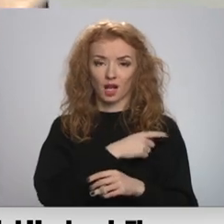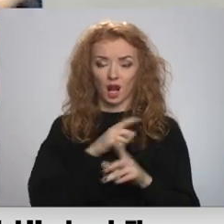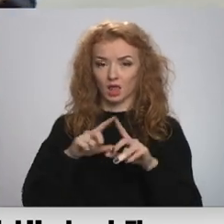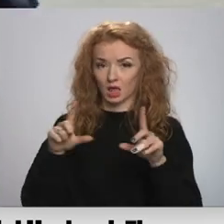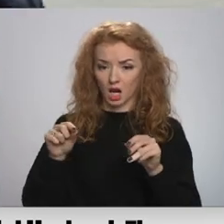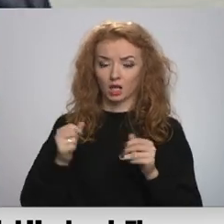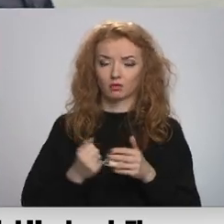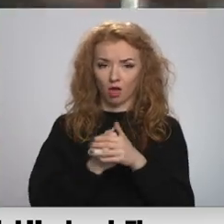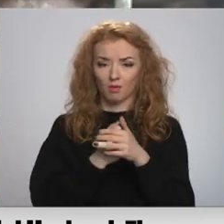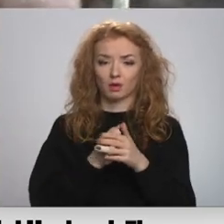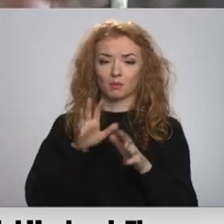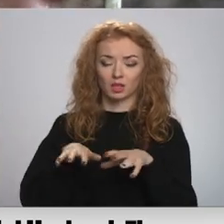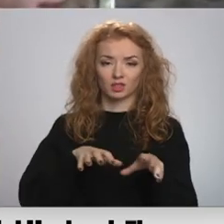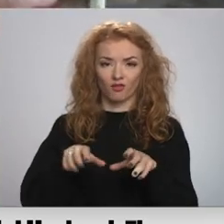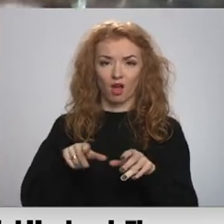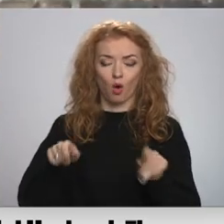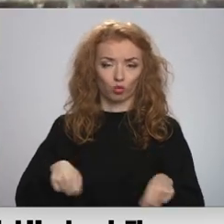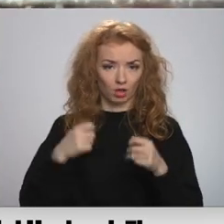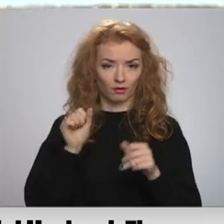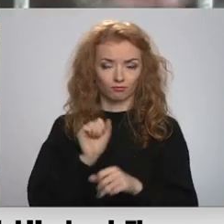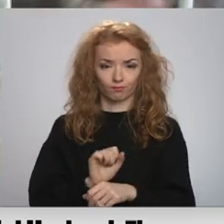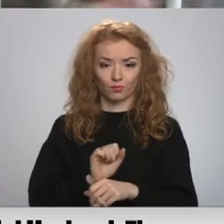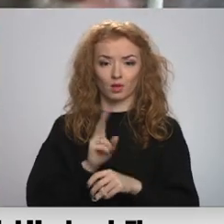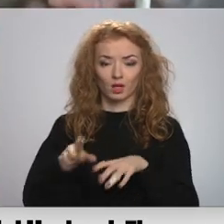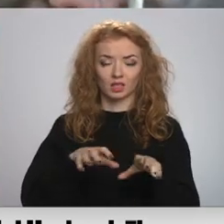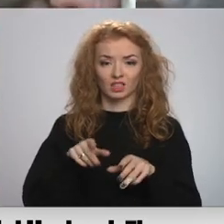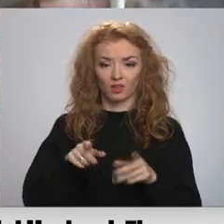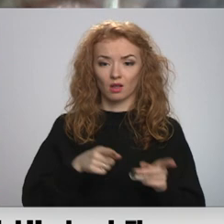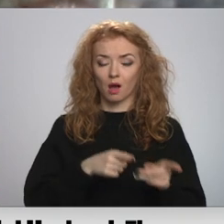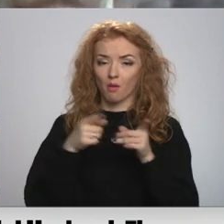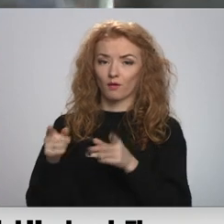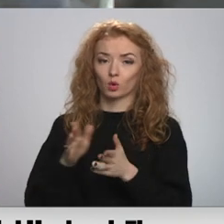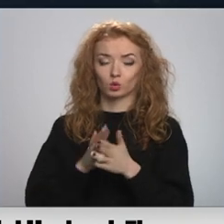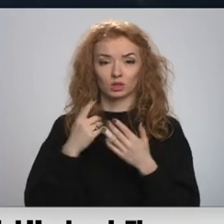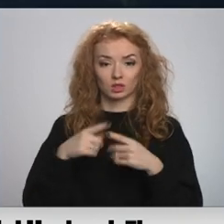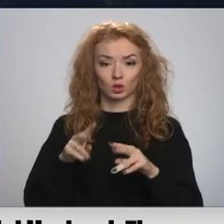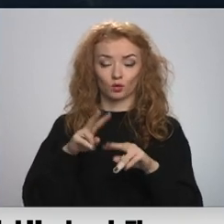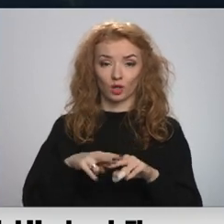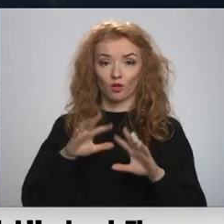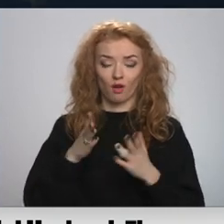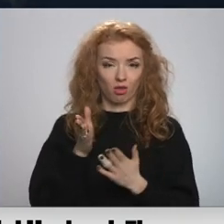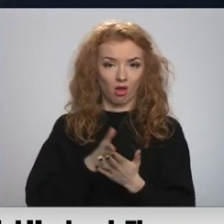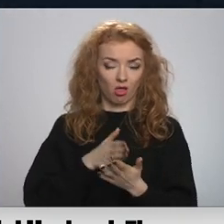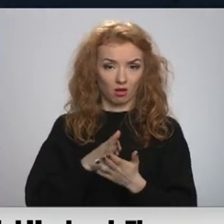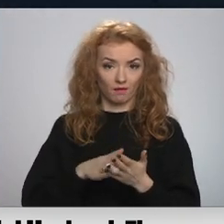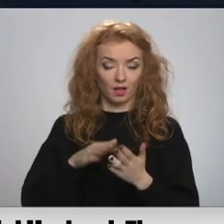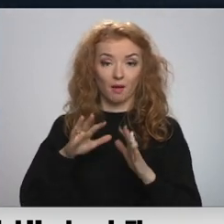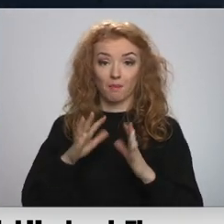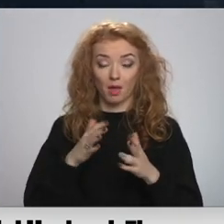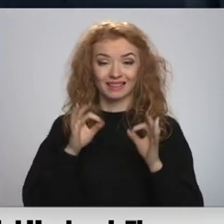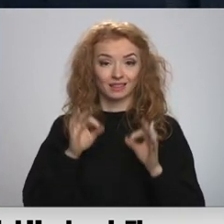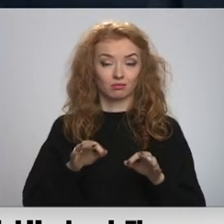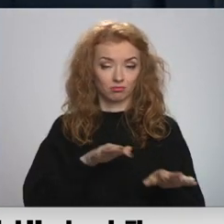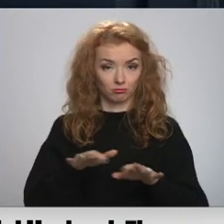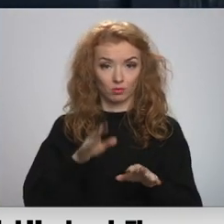atbalsts lēmumu par zvēraudzētavs darbības apturēšanu norādot, ka dzīvnieki jāpārvietos citu novietnu vai jālikvidē. Konkrētu rīcības